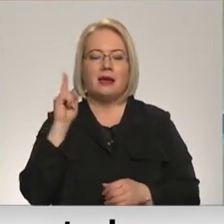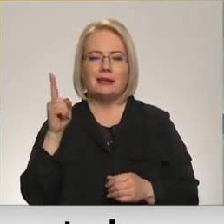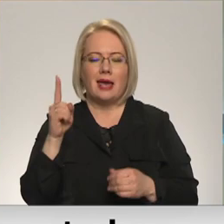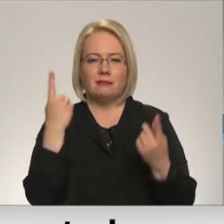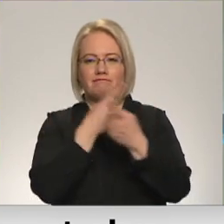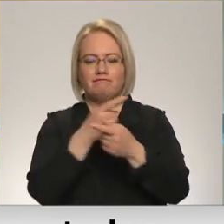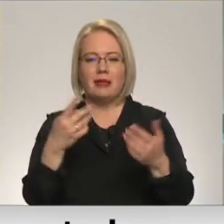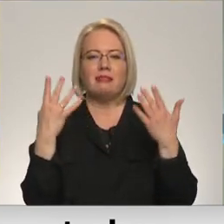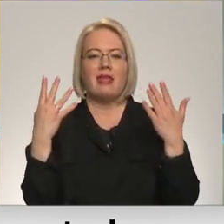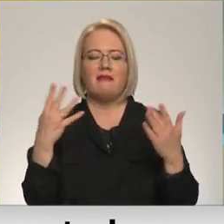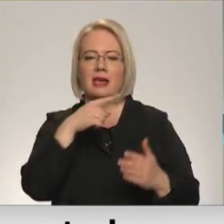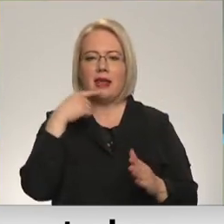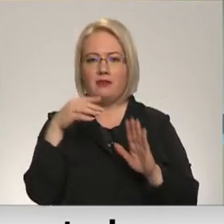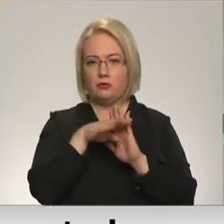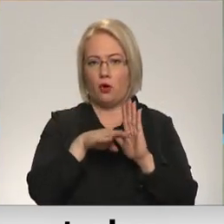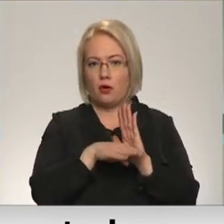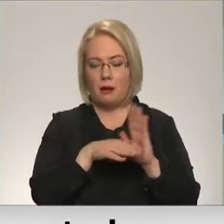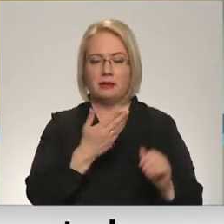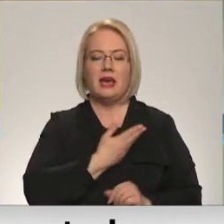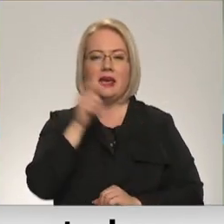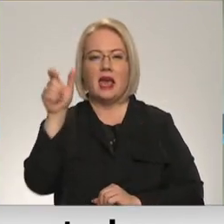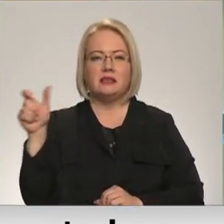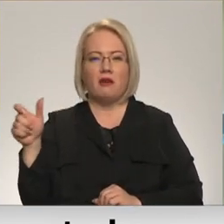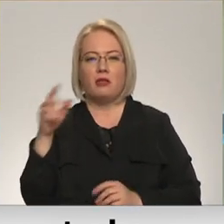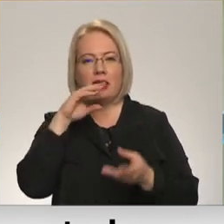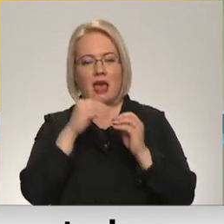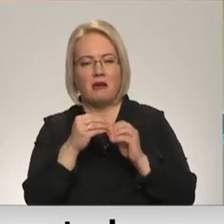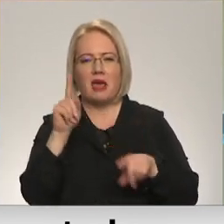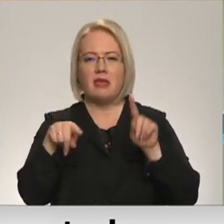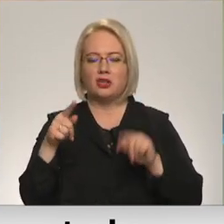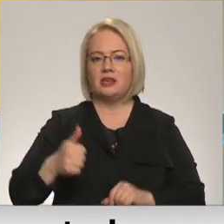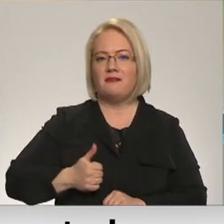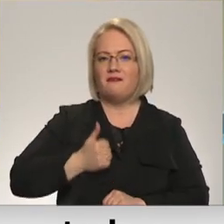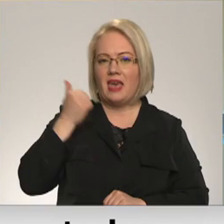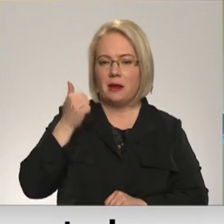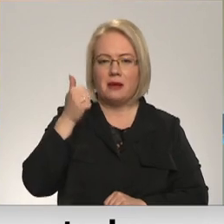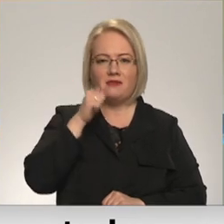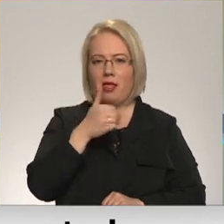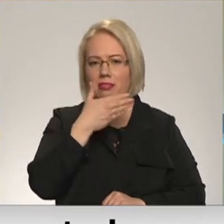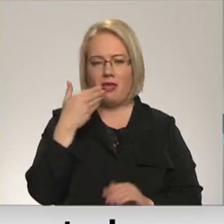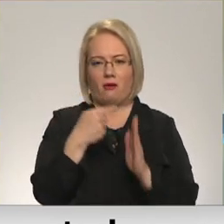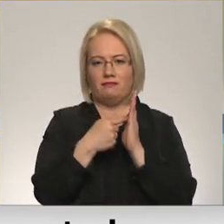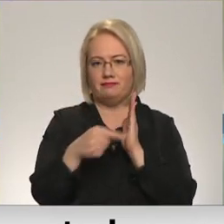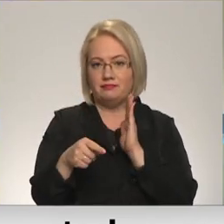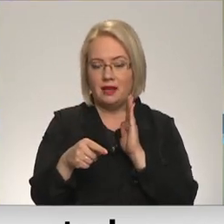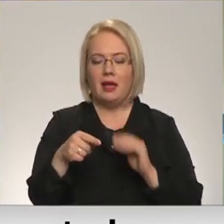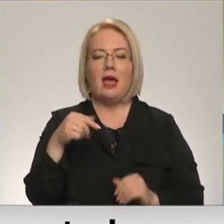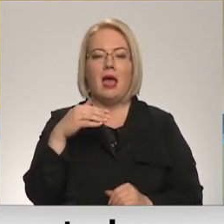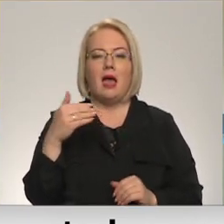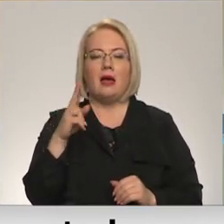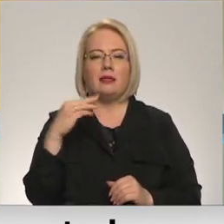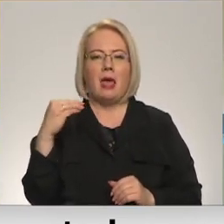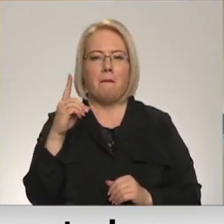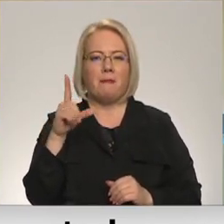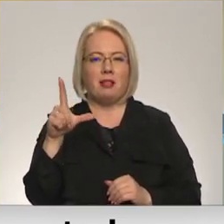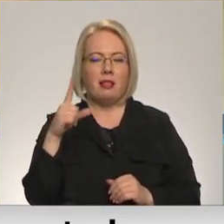Krievijas televīzijas kanālus. Iedzīvotāji gan ievērojuši, daži kabiļa operātori tos no saviem kanālus arakstiem nav izņēmuši. Nacionālā elektronisko